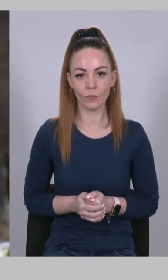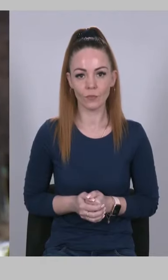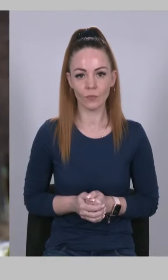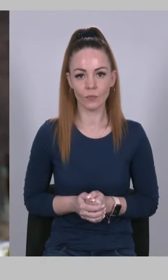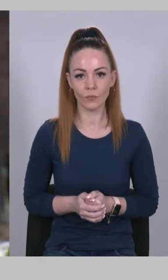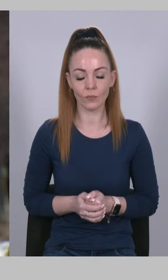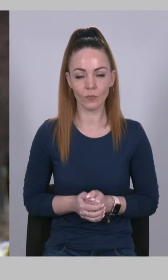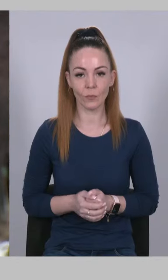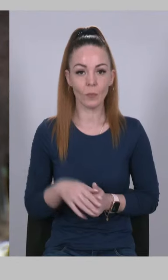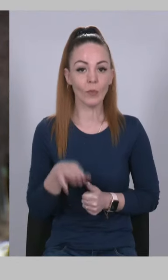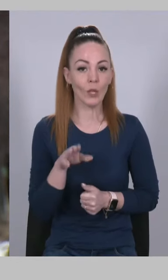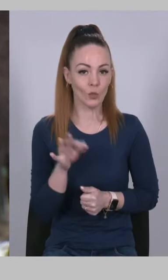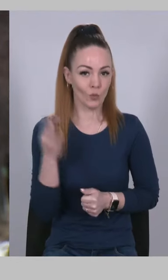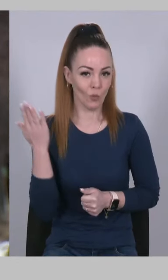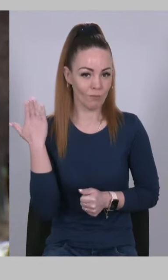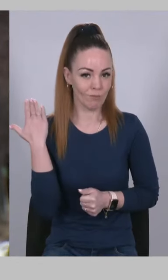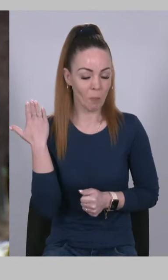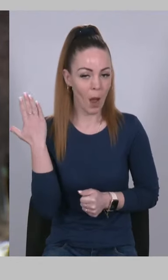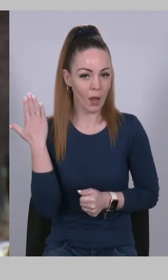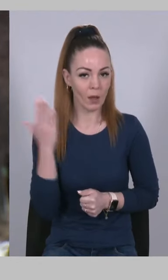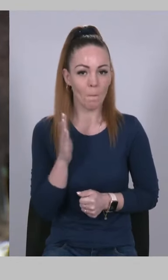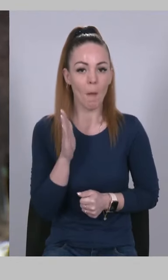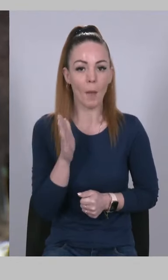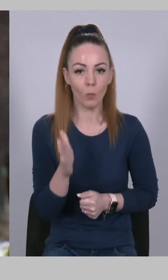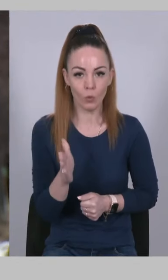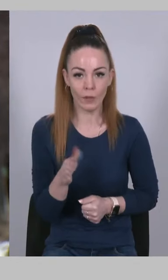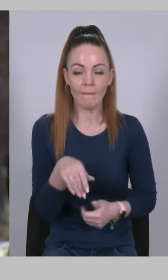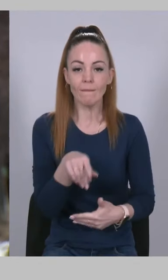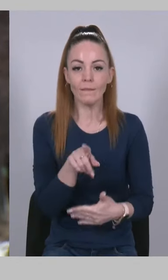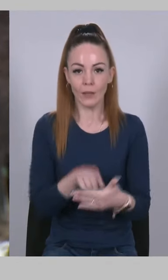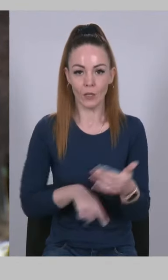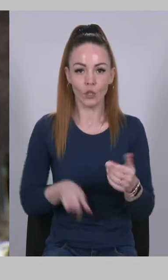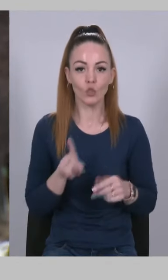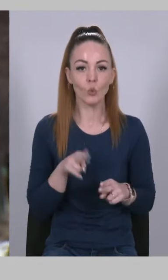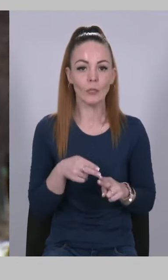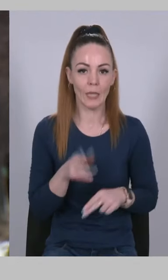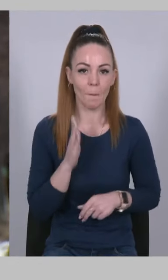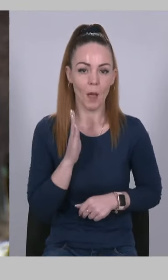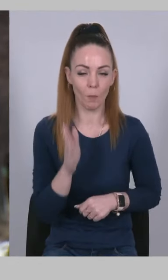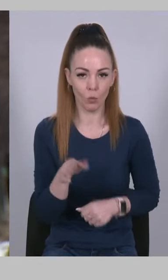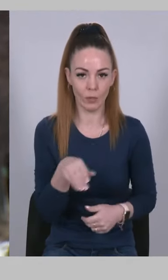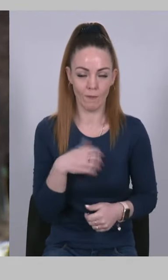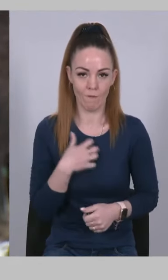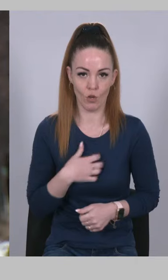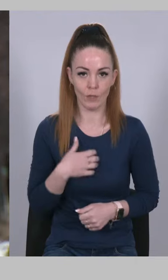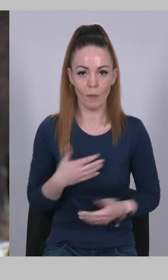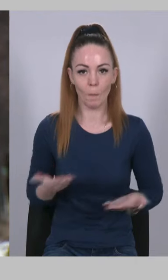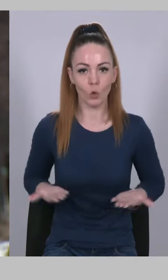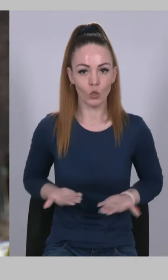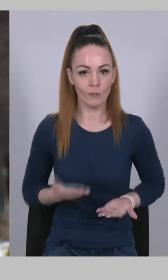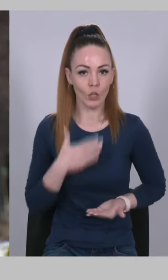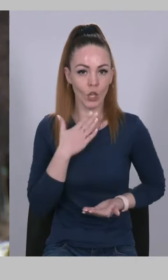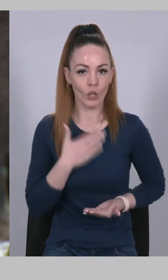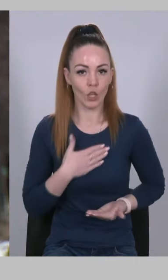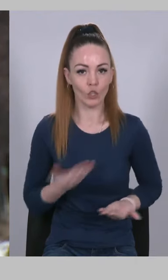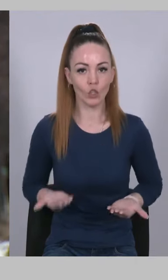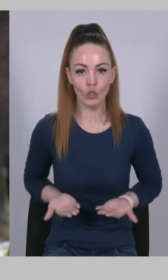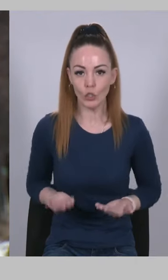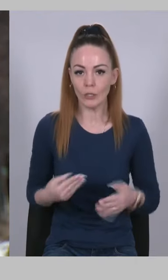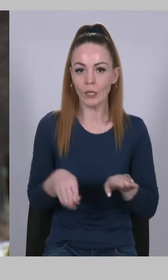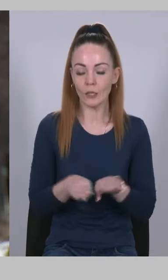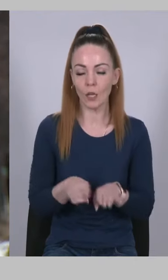То майбутнє, вірити, що це майбутнє важливе. Проживати наше життя так, щоб